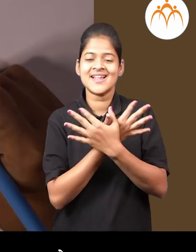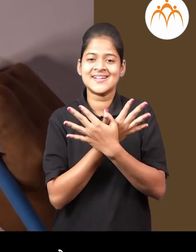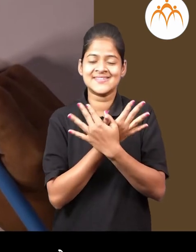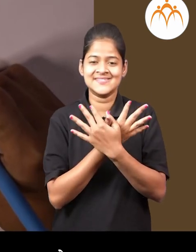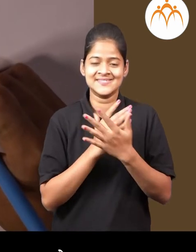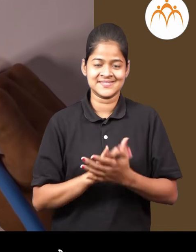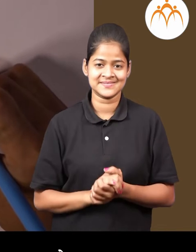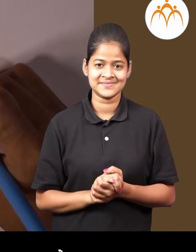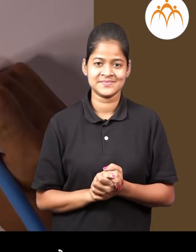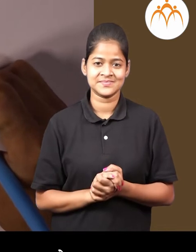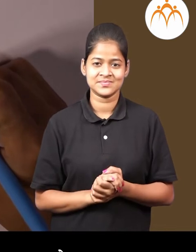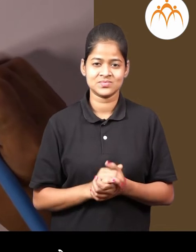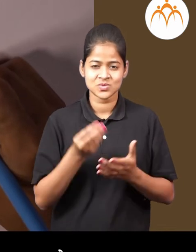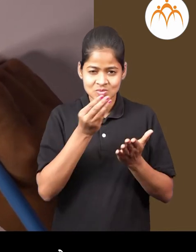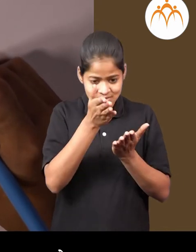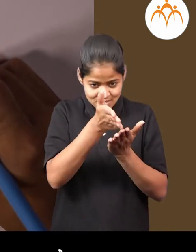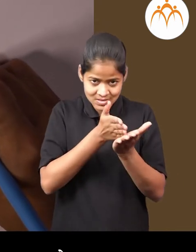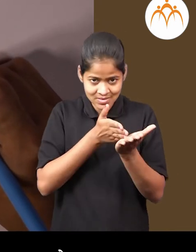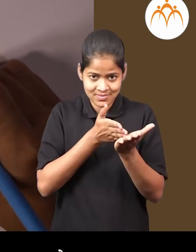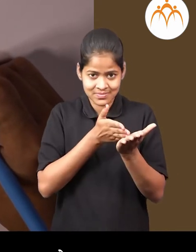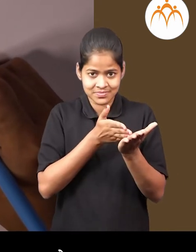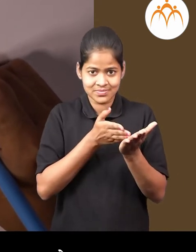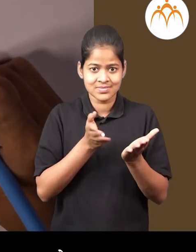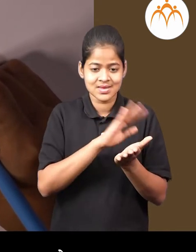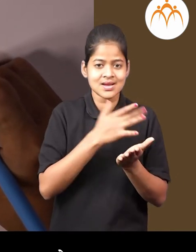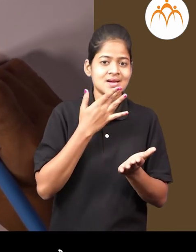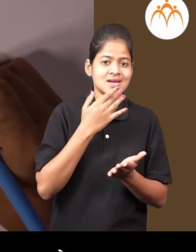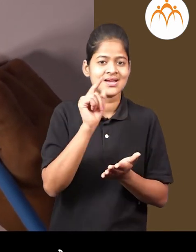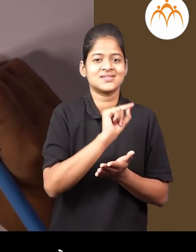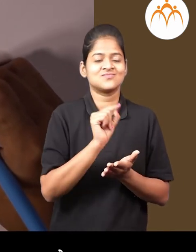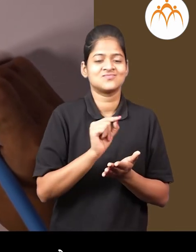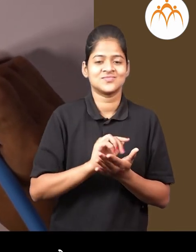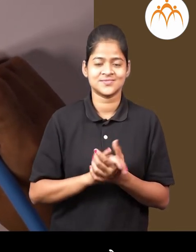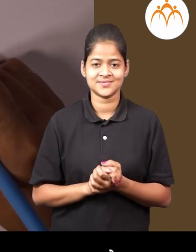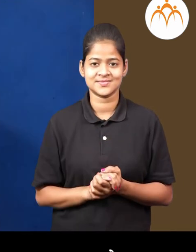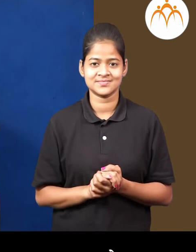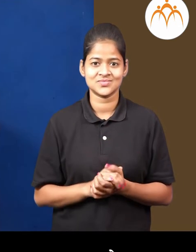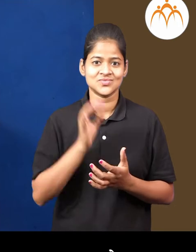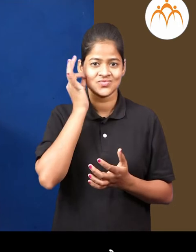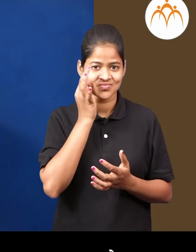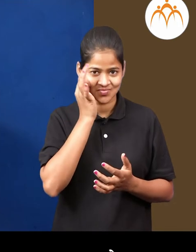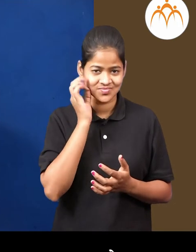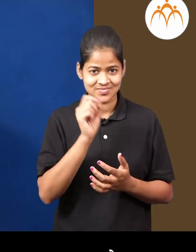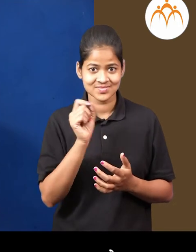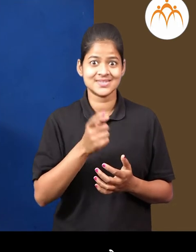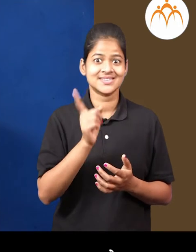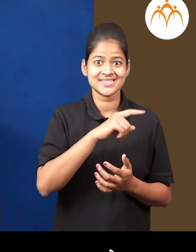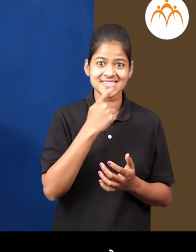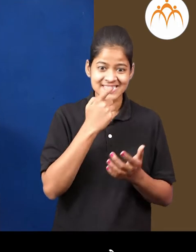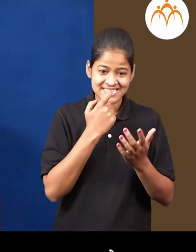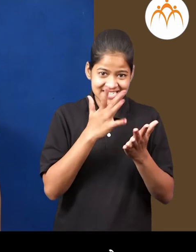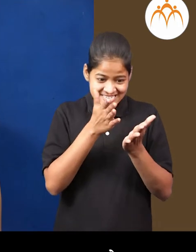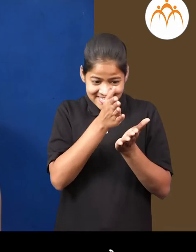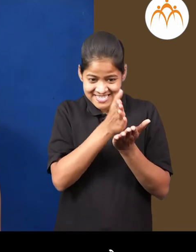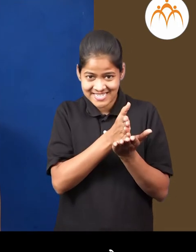हाथोडासा भाग, रंग उन बक्ते। थे निया रंग बरला, आता